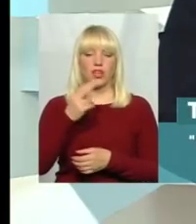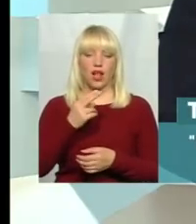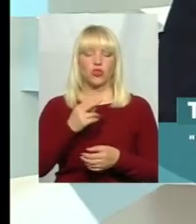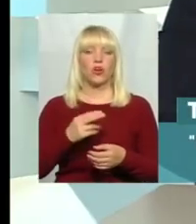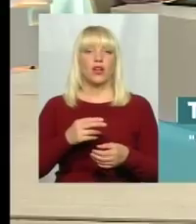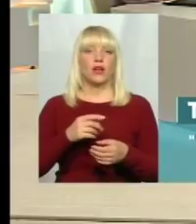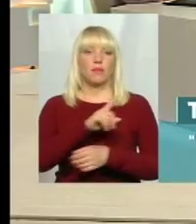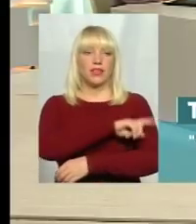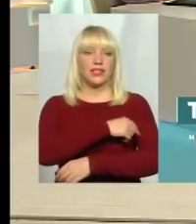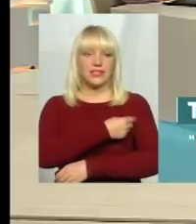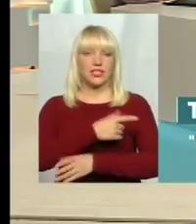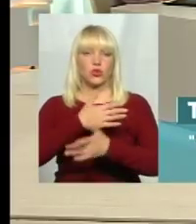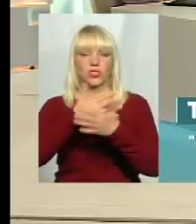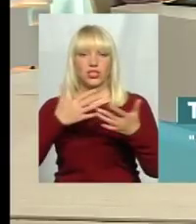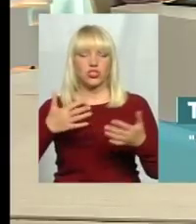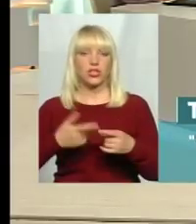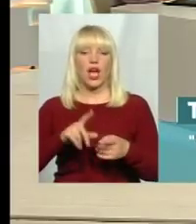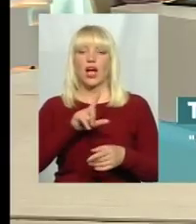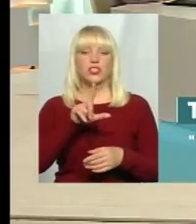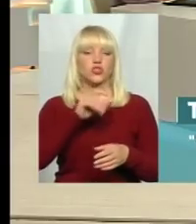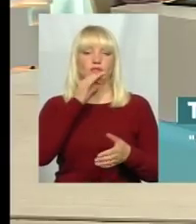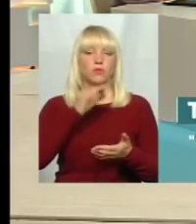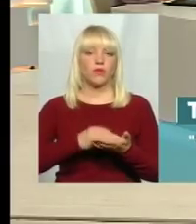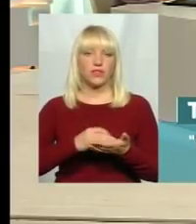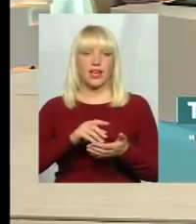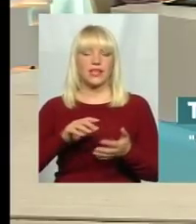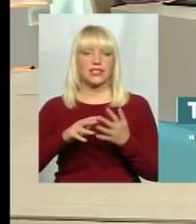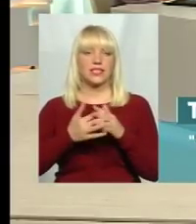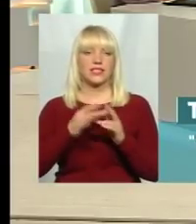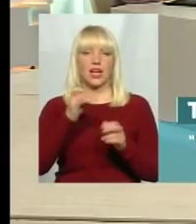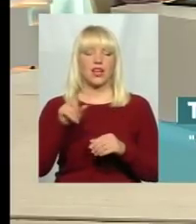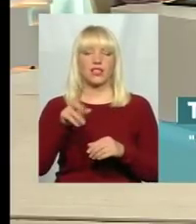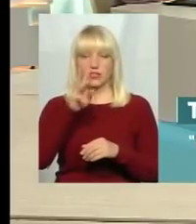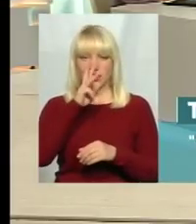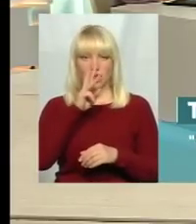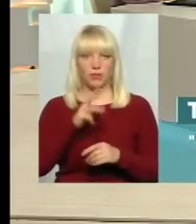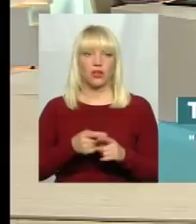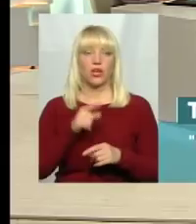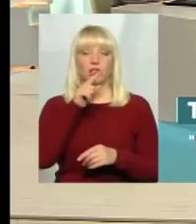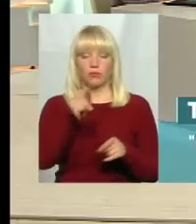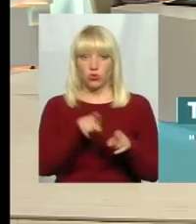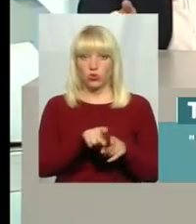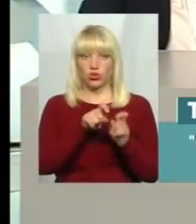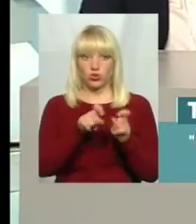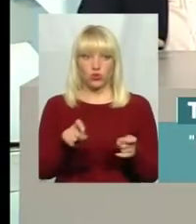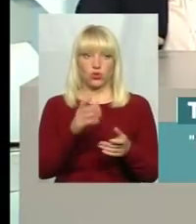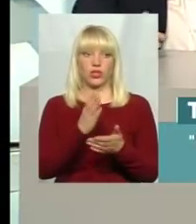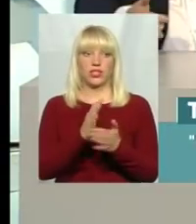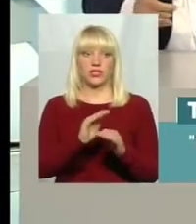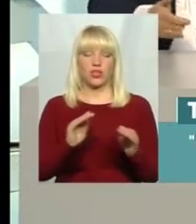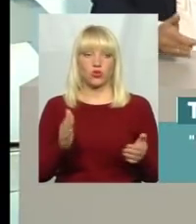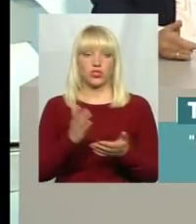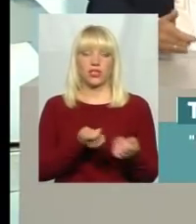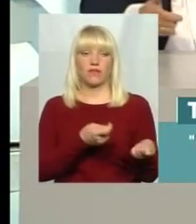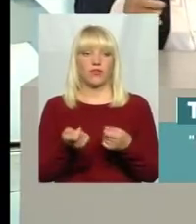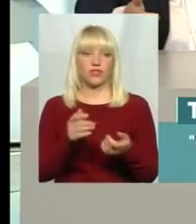сільська рада? Я ж вам навожу приклад. За зарплату свого голови і секретаря? Ні, ну там теж школи, там садочки, там є вивоз сміття, там